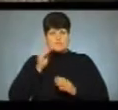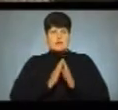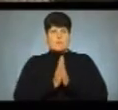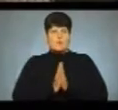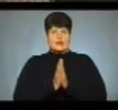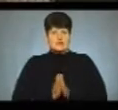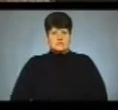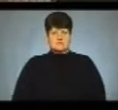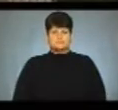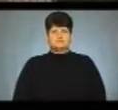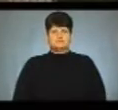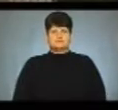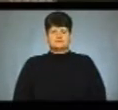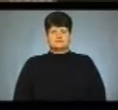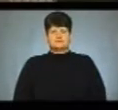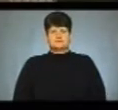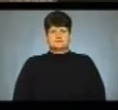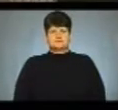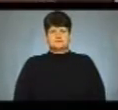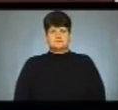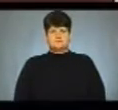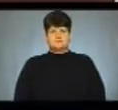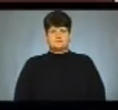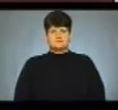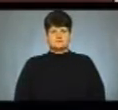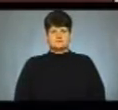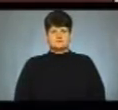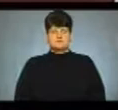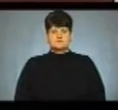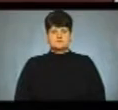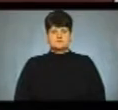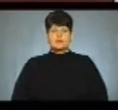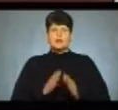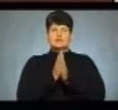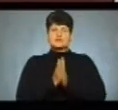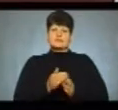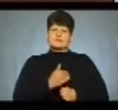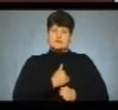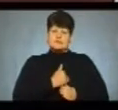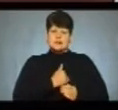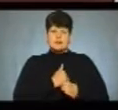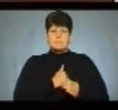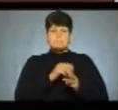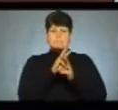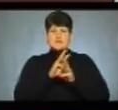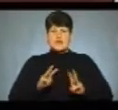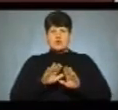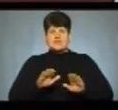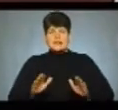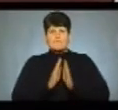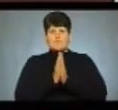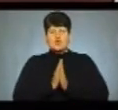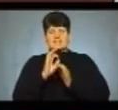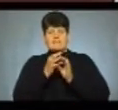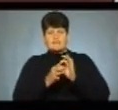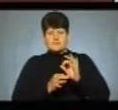Анжела Шова, Оксана Галіяш, новини на Суспільному, Тернопіль. Молитовну ініціативу під гаслом «Мільйон дітей молиться вервицю»